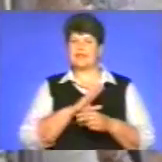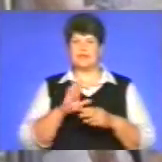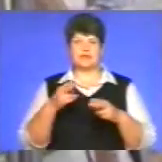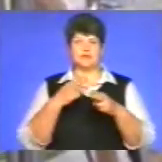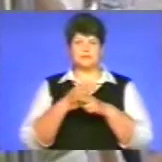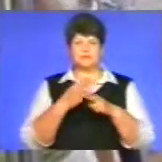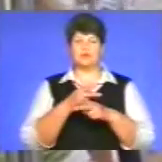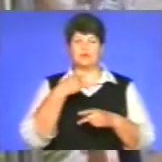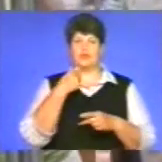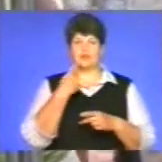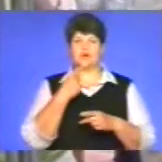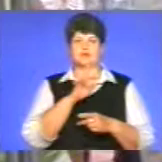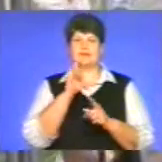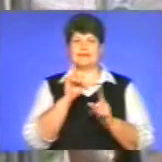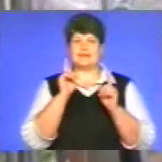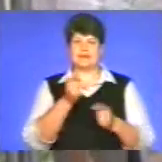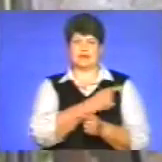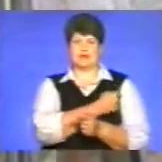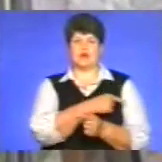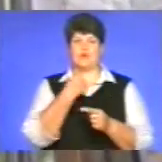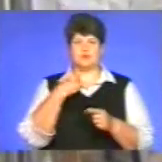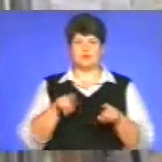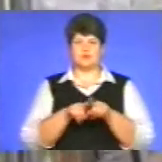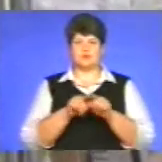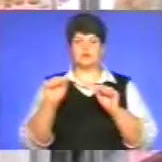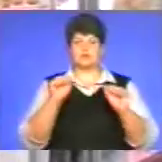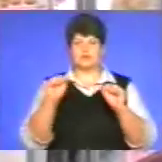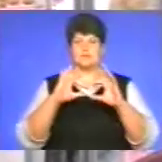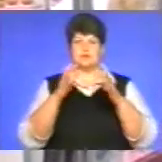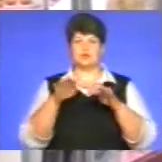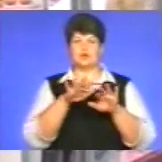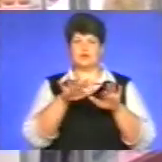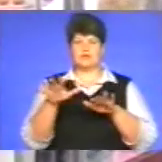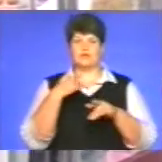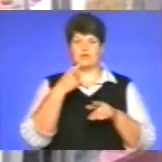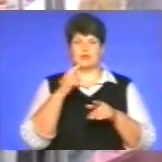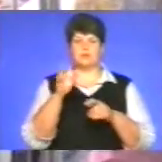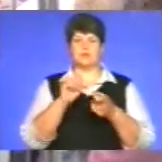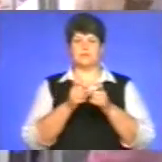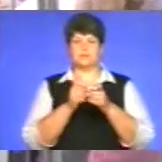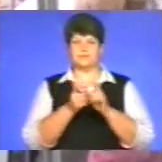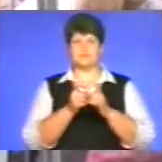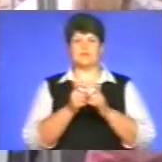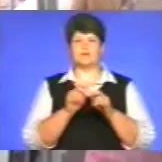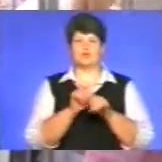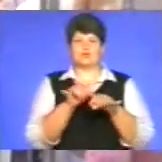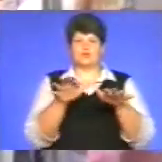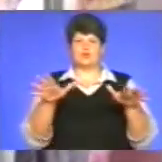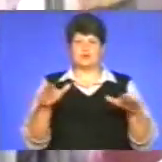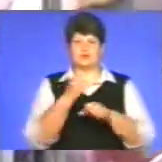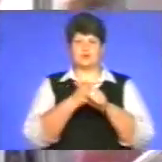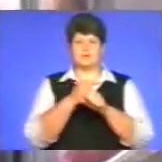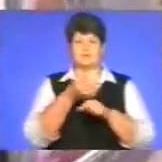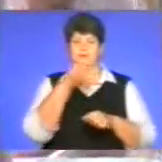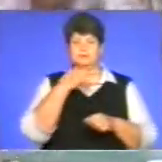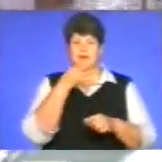заповідь розуміють не тільки медики, а й урядовці. На міжнародному рівні у столиці обговорювали, як боротимуться із підробки та розповсюдженням лікарських засобів. В Україні